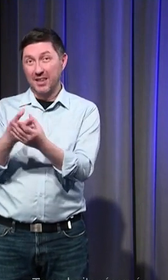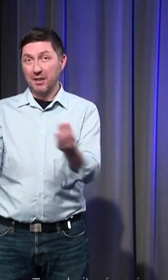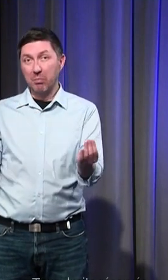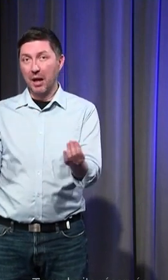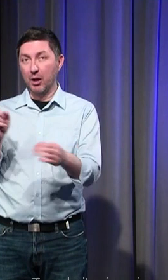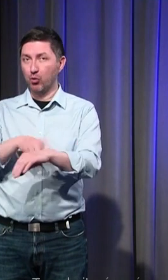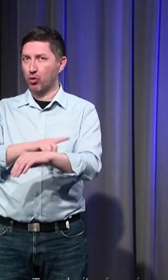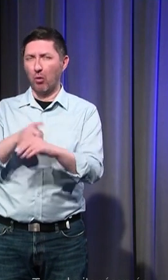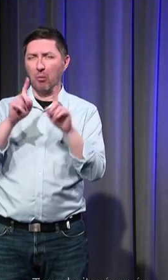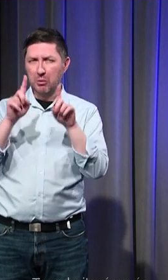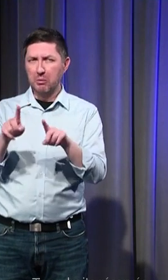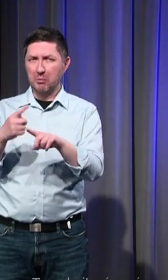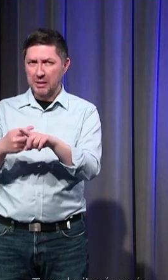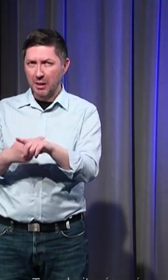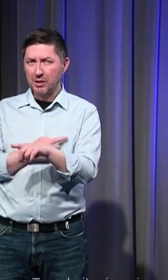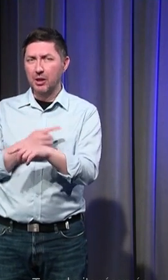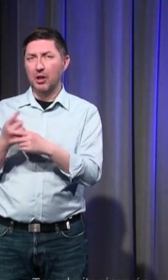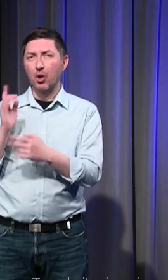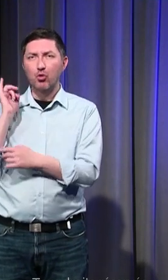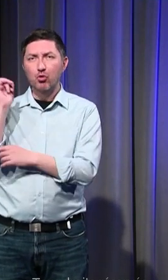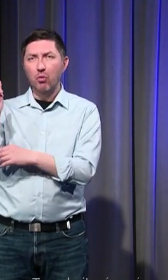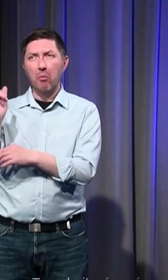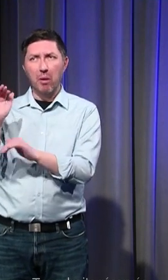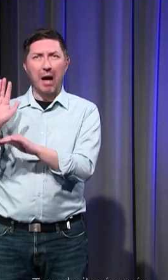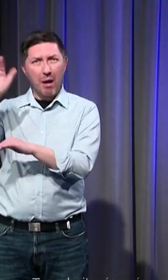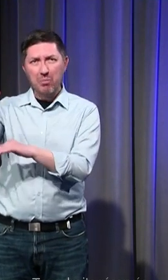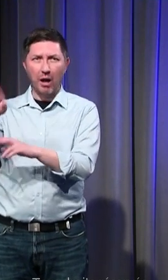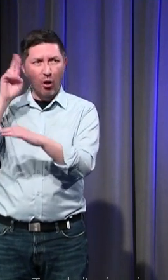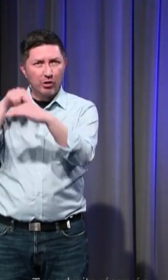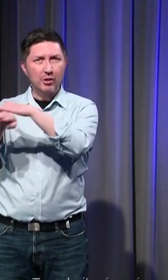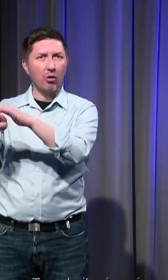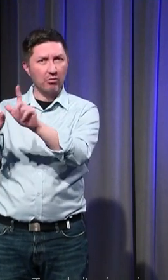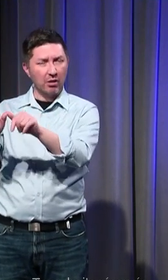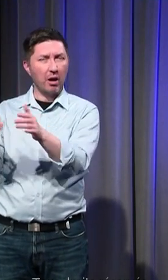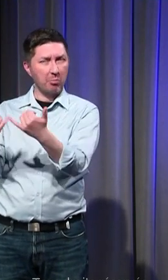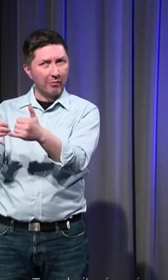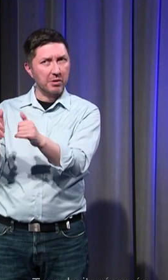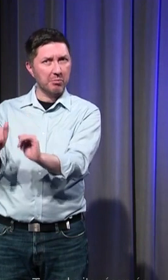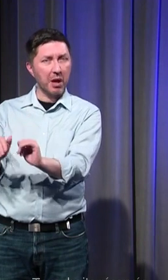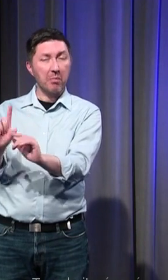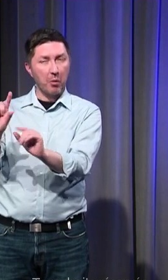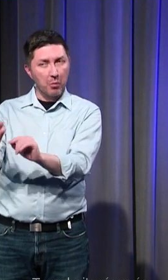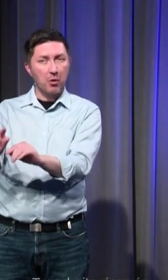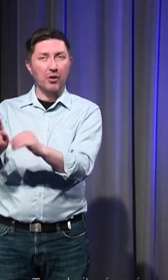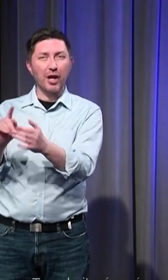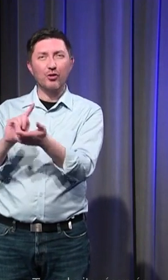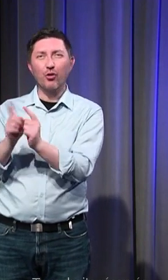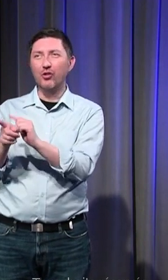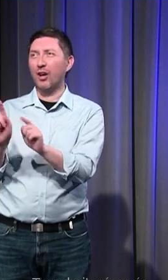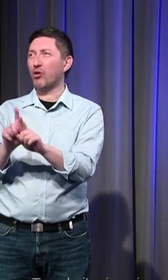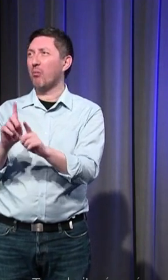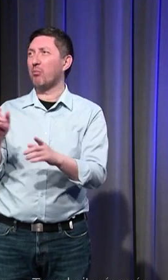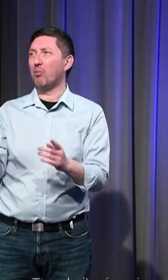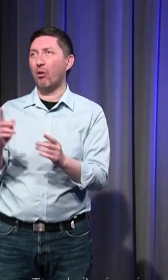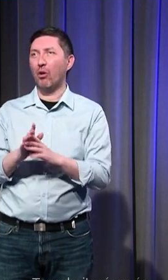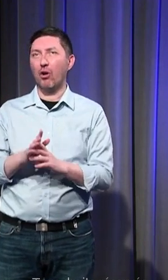ils deviennent des éléments de pure rhétorique où de fait et jusqu'à aboutir à notre correspondance où quand deux collègues